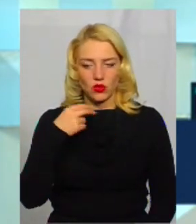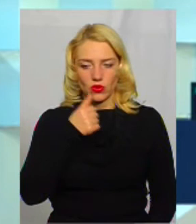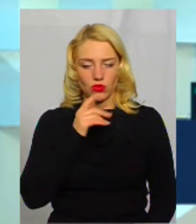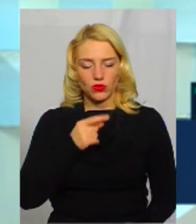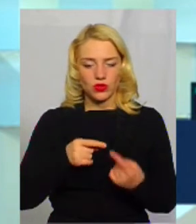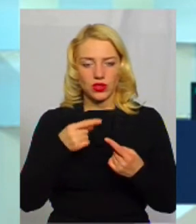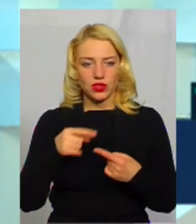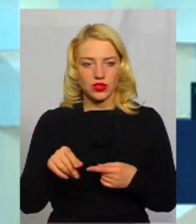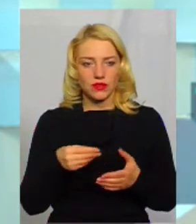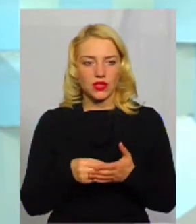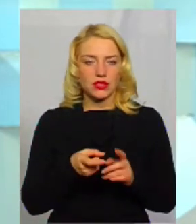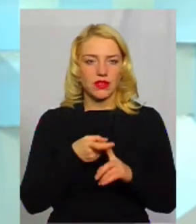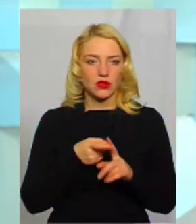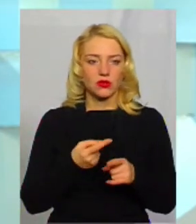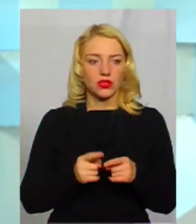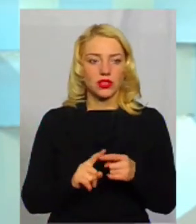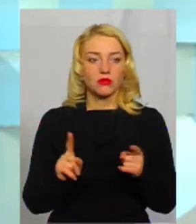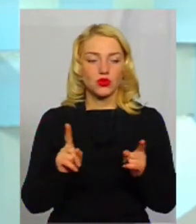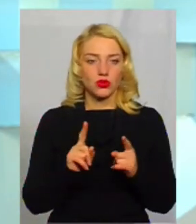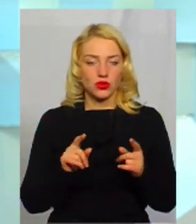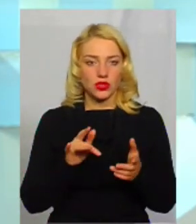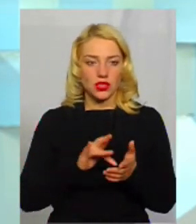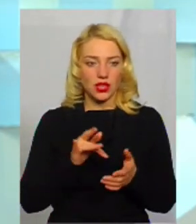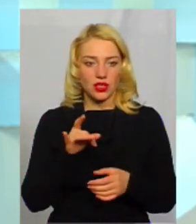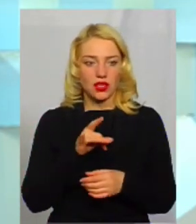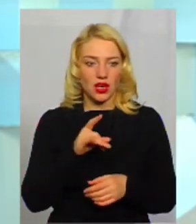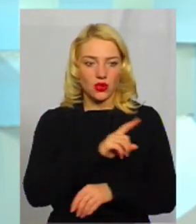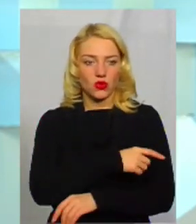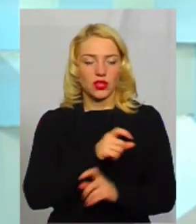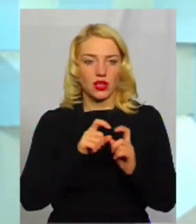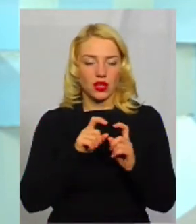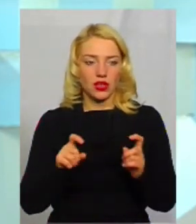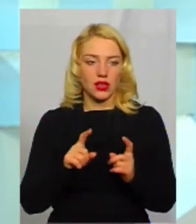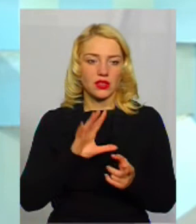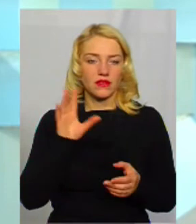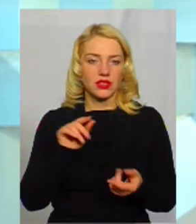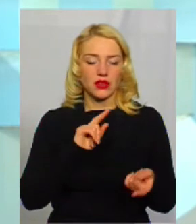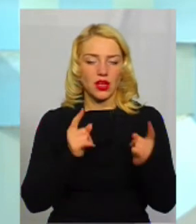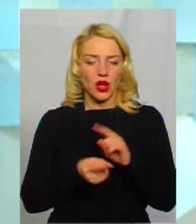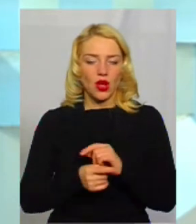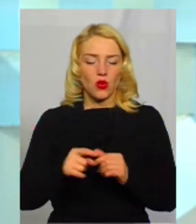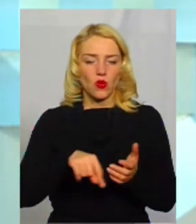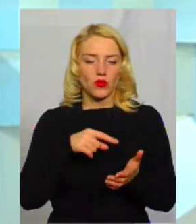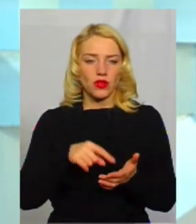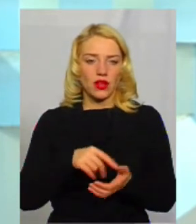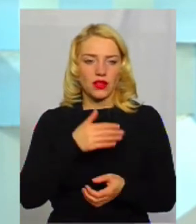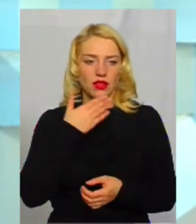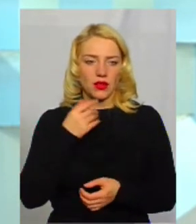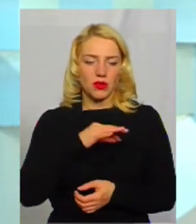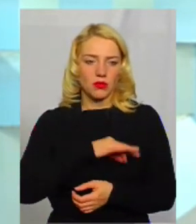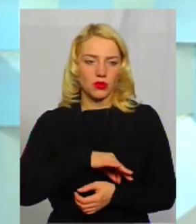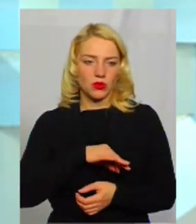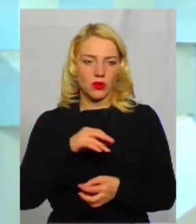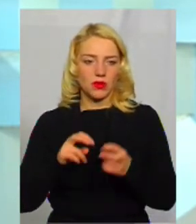друге фінансування, зв'язку з тим, що центральні районні лікарні стали всі комунальними неприбутковими підприємствами.